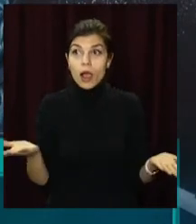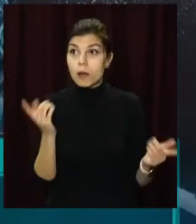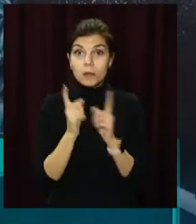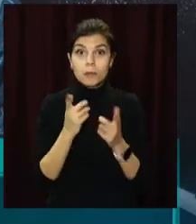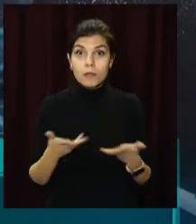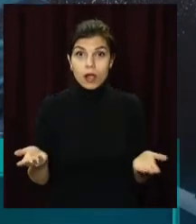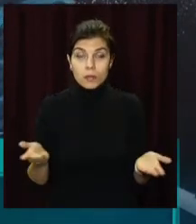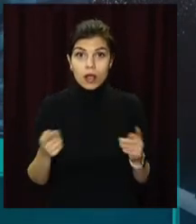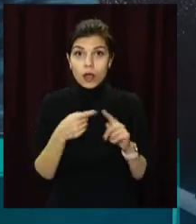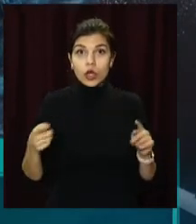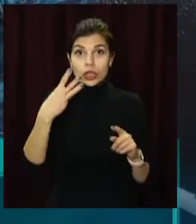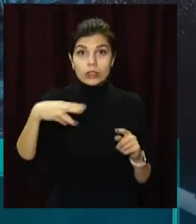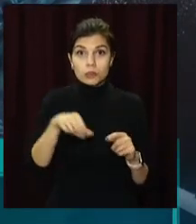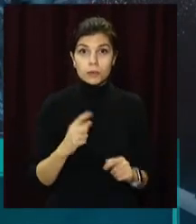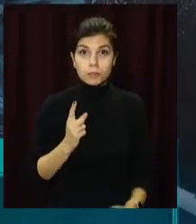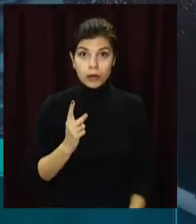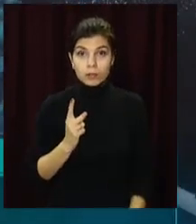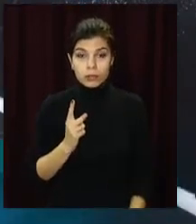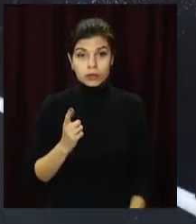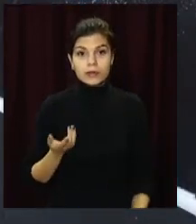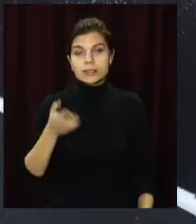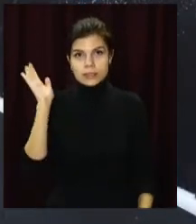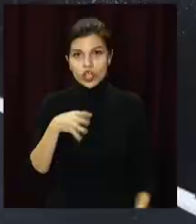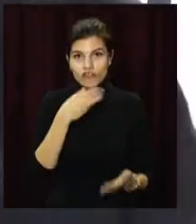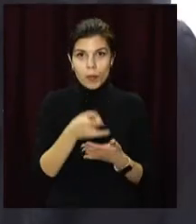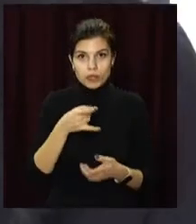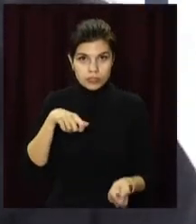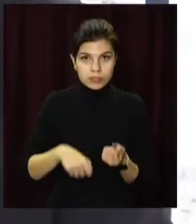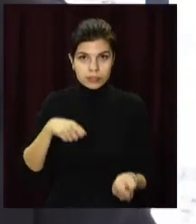протягом пів години, тому відкопував свою.